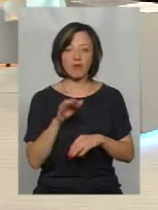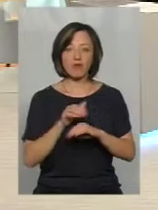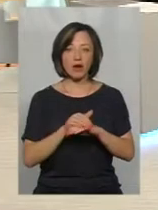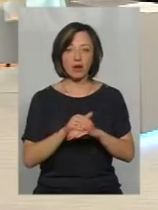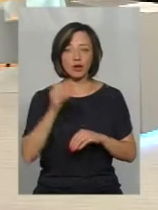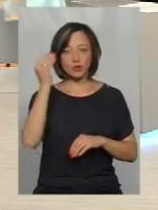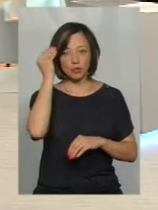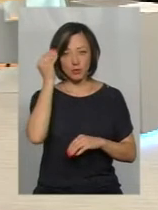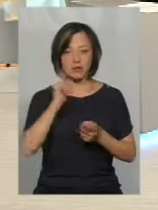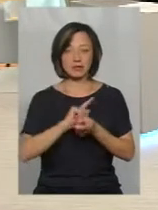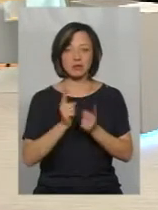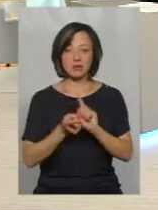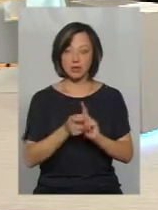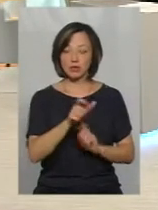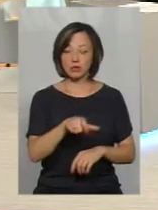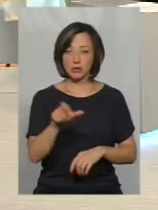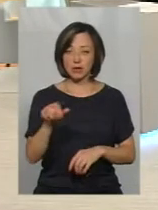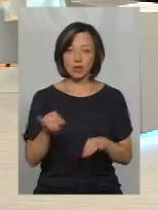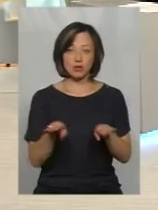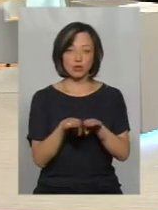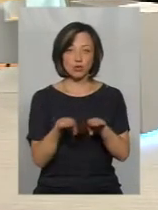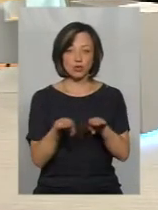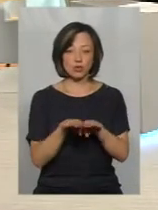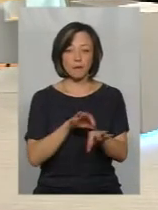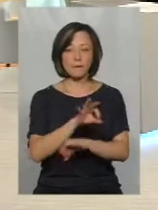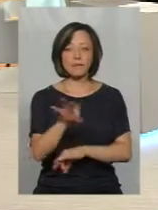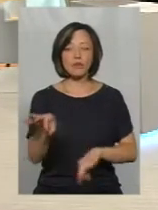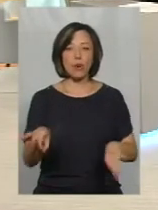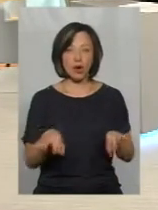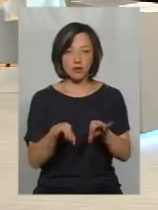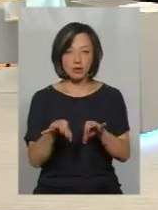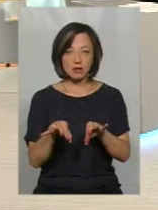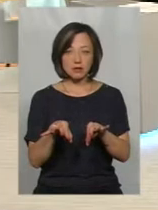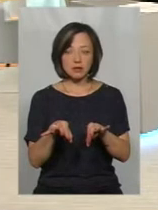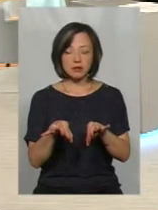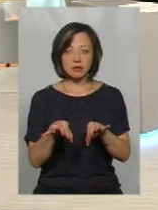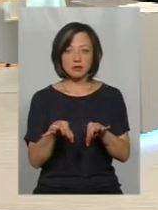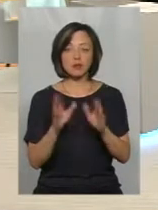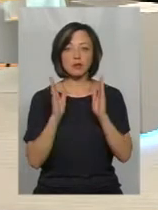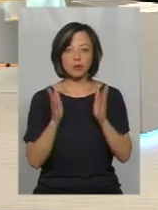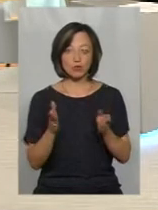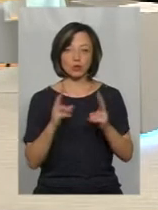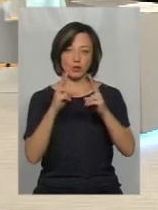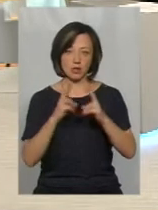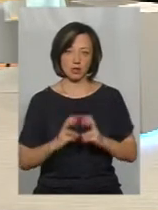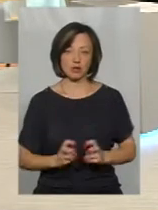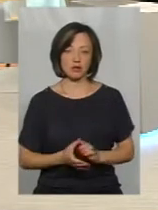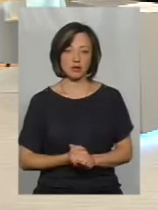думка змінилась, і схожі проєкти будуть розглядатись.